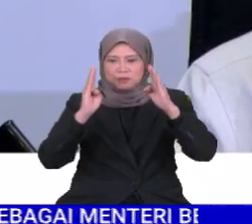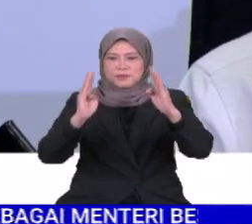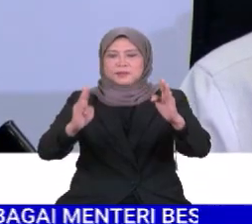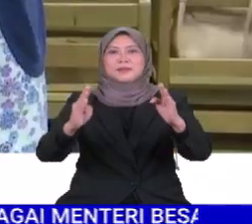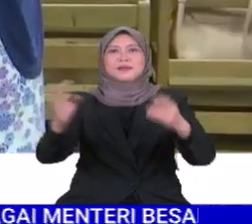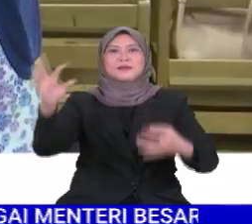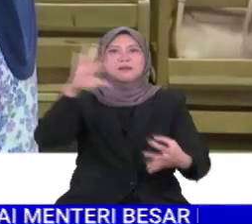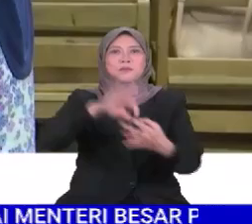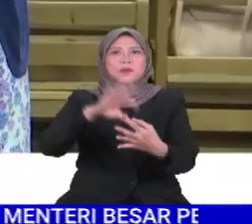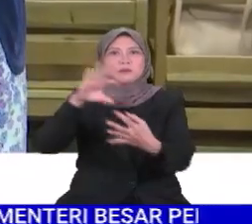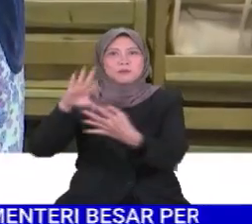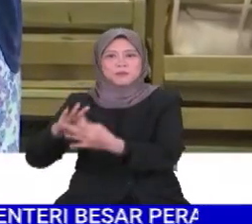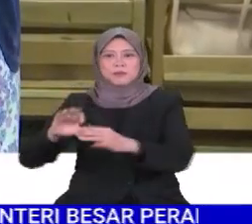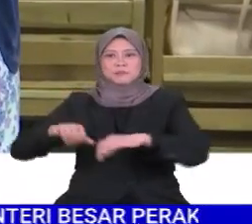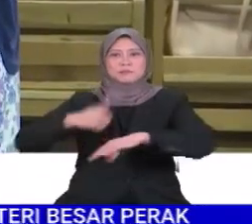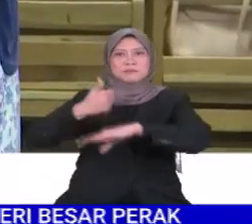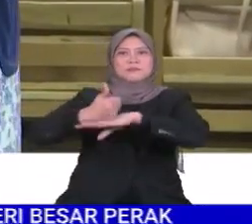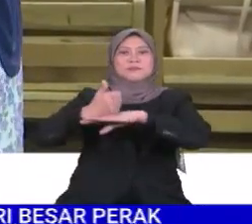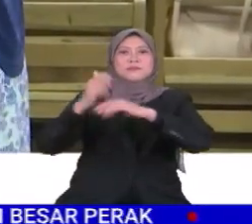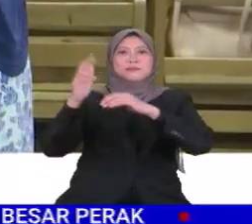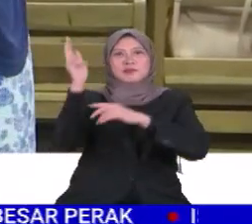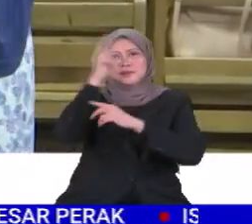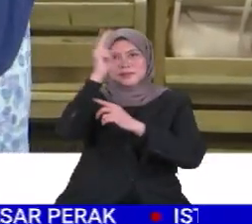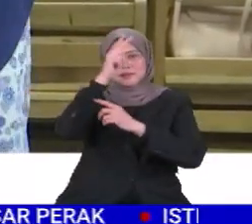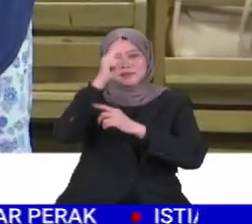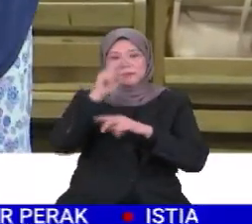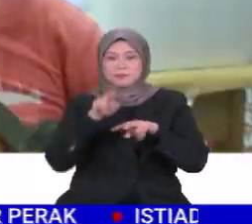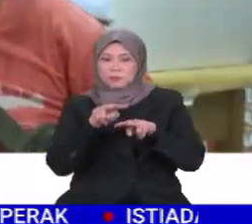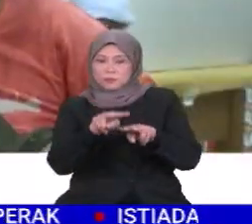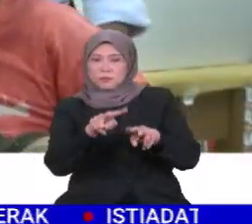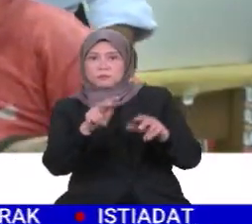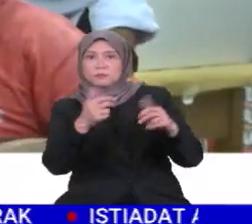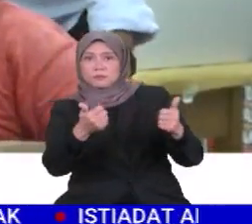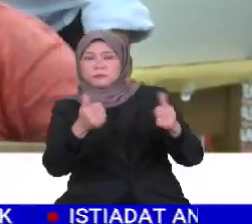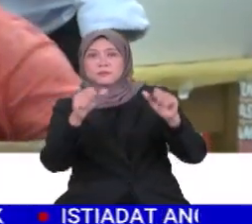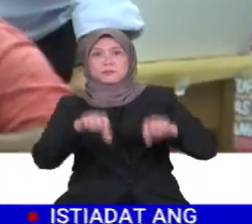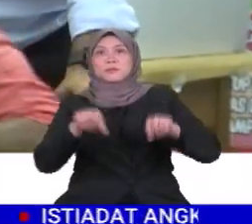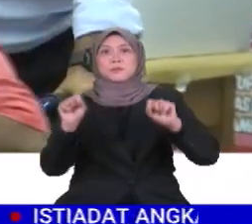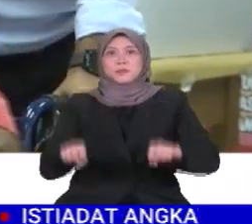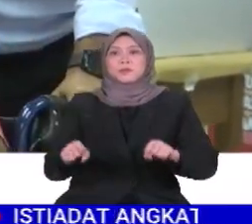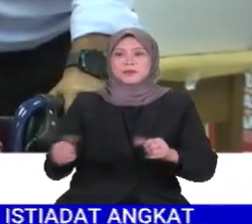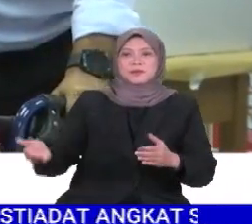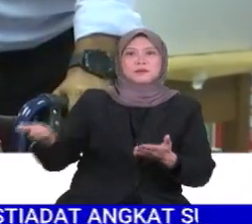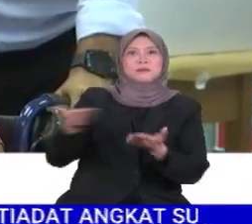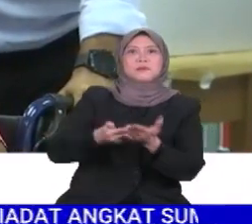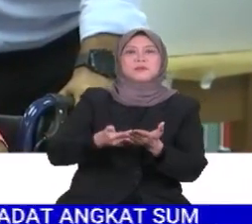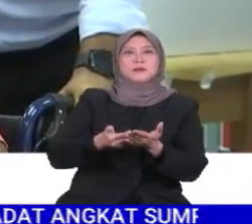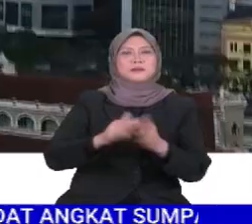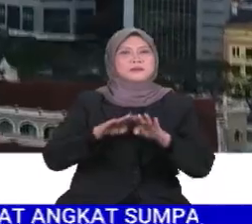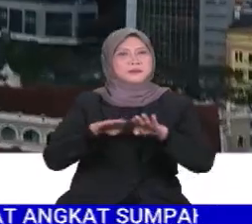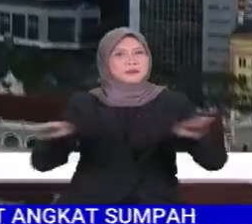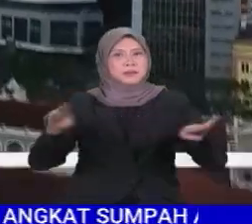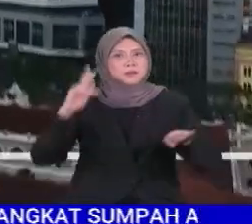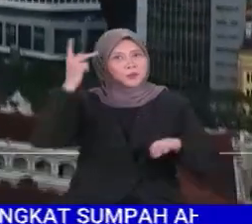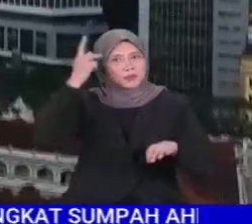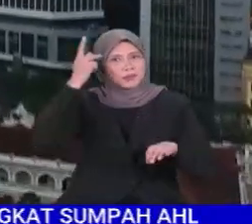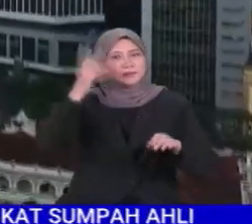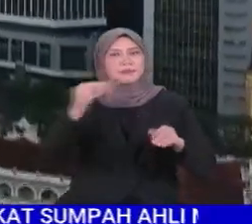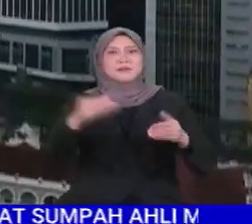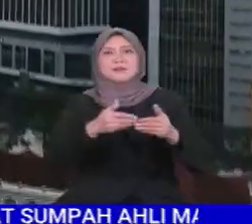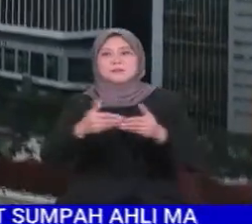kepada gabungan yang akan membentuk kerajaan dan melihat sama ada ia boleh menawarkan kestabilan politik dan